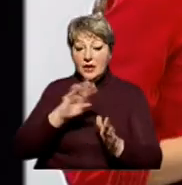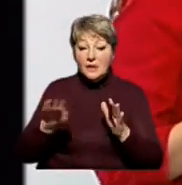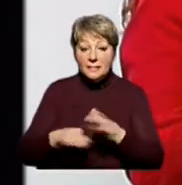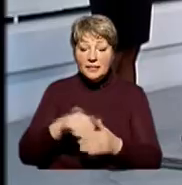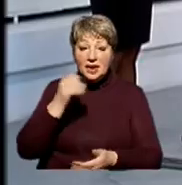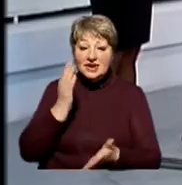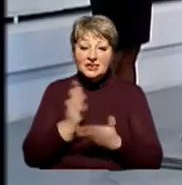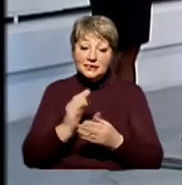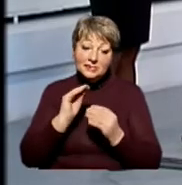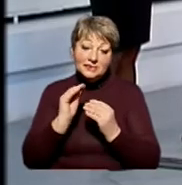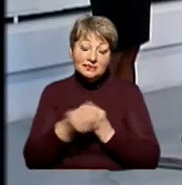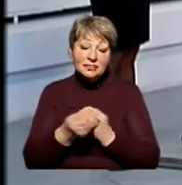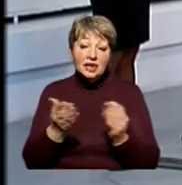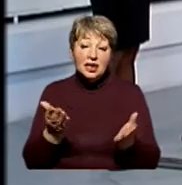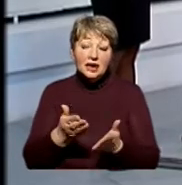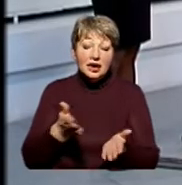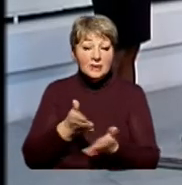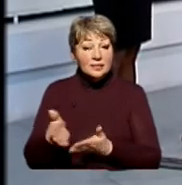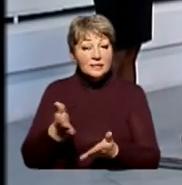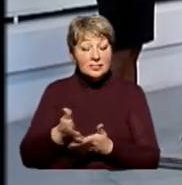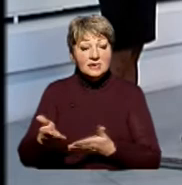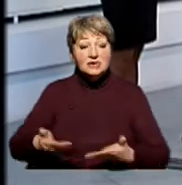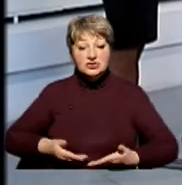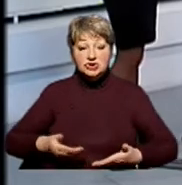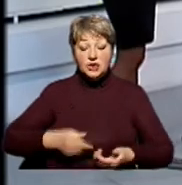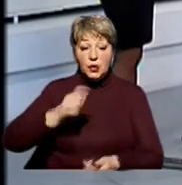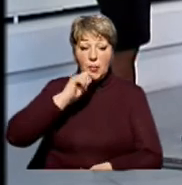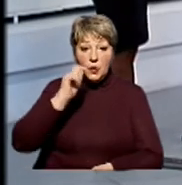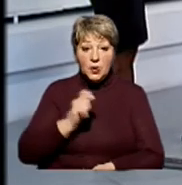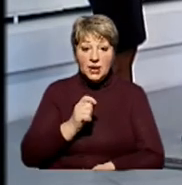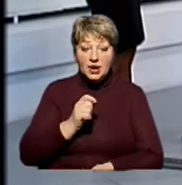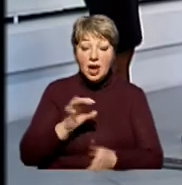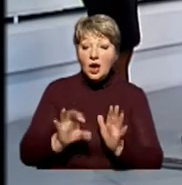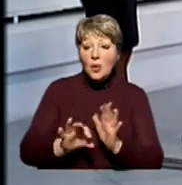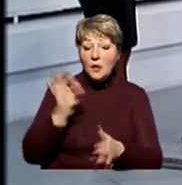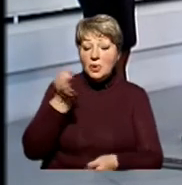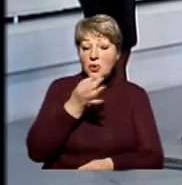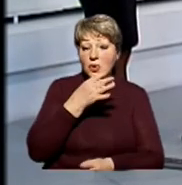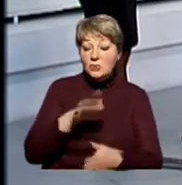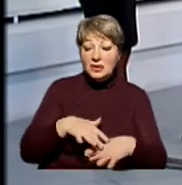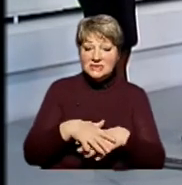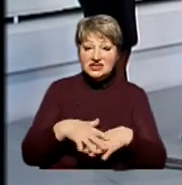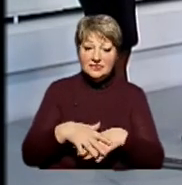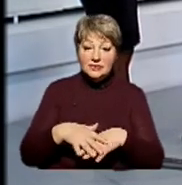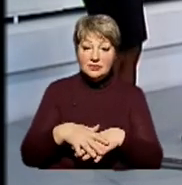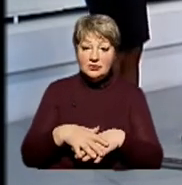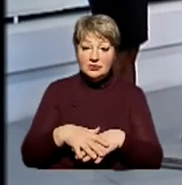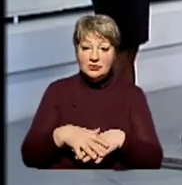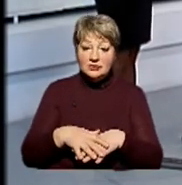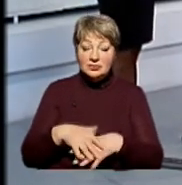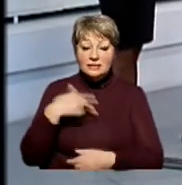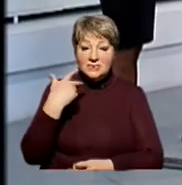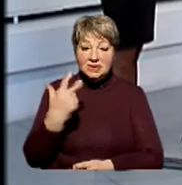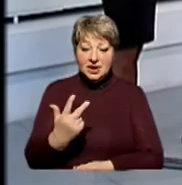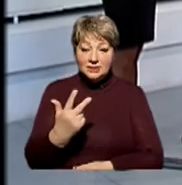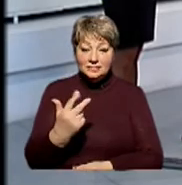якась певна сфера життя країни. Проблемна, перепрошую. Оберіть будь-яку цифру. Давайте цифра